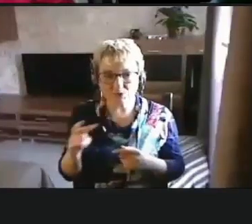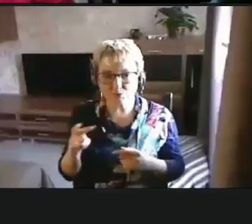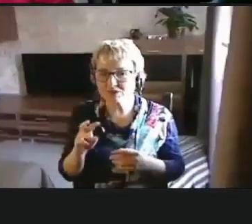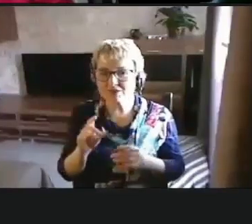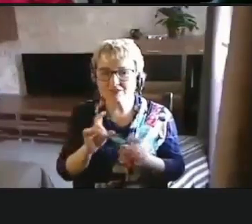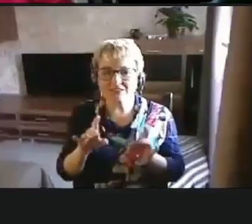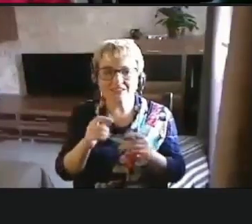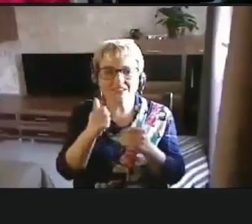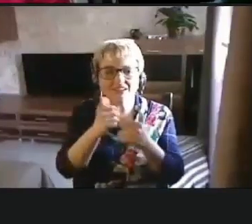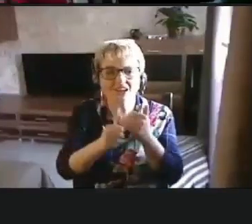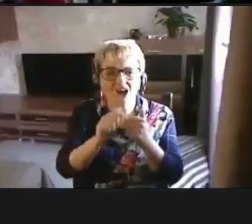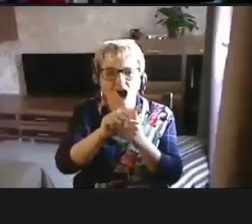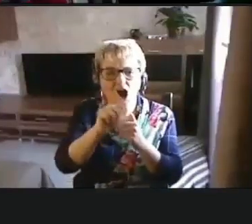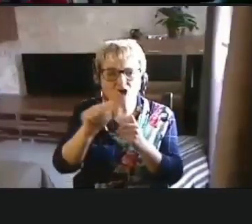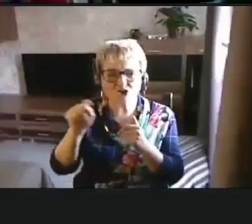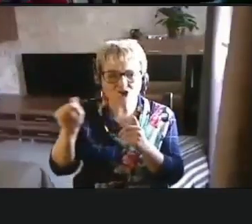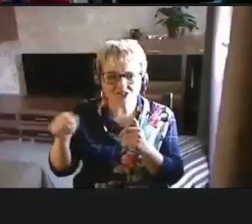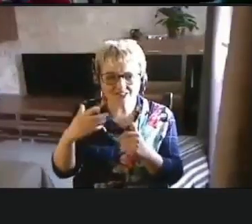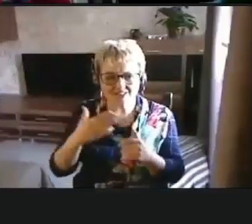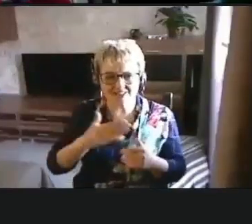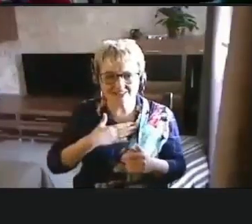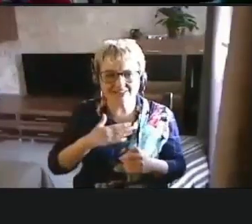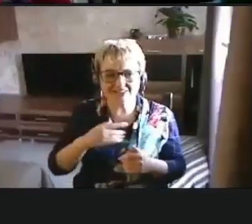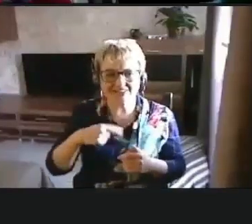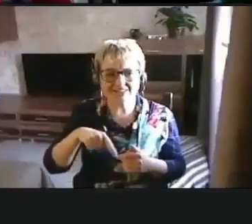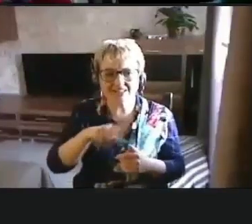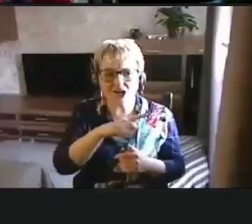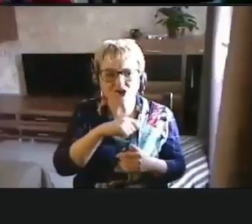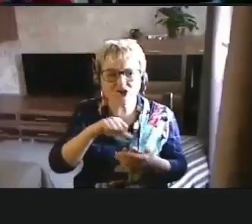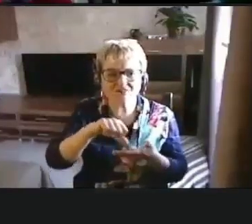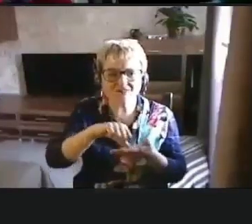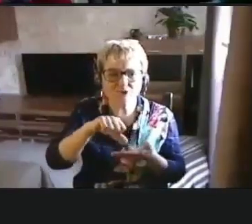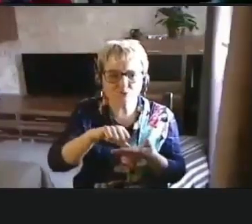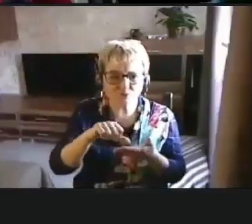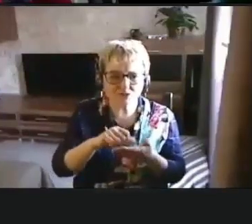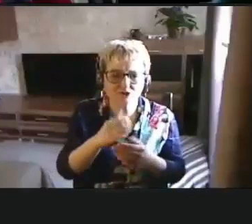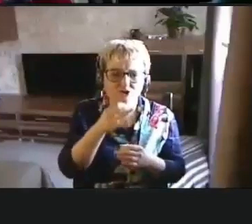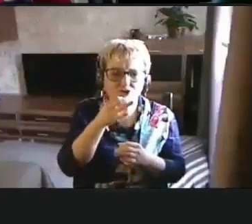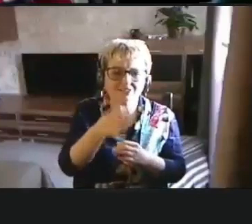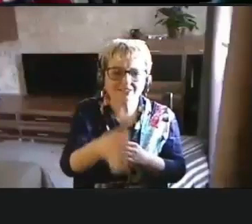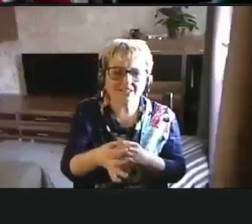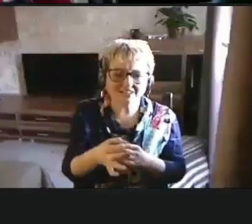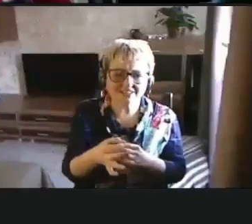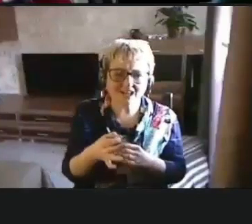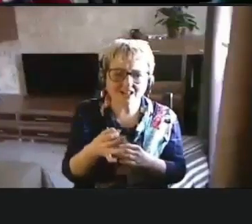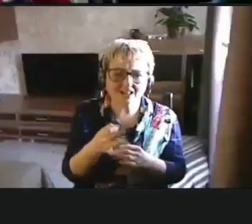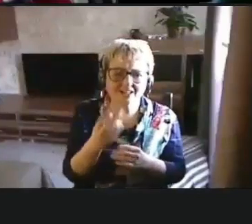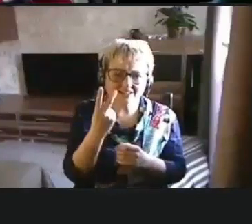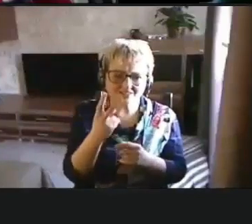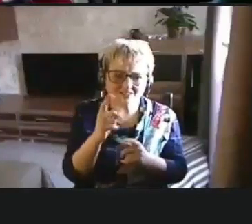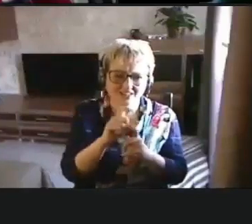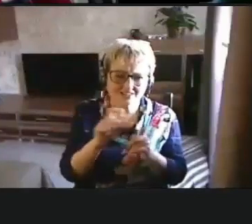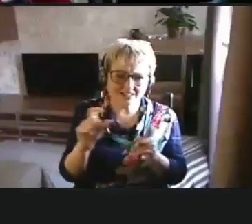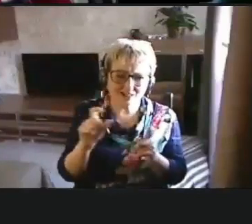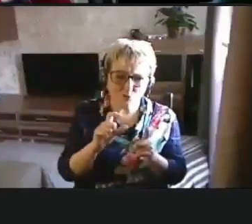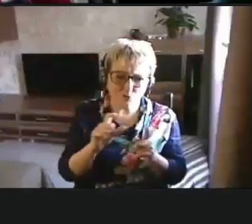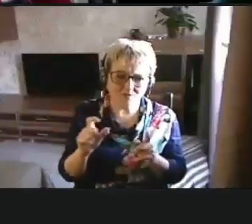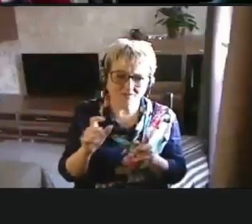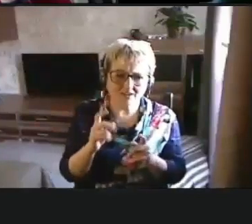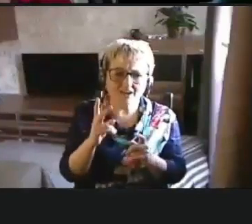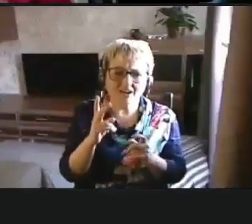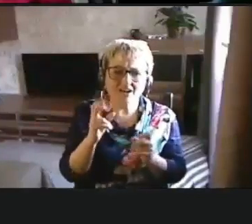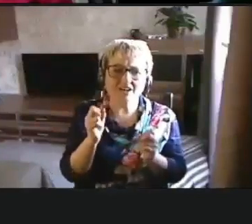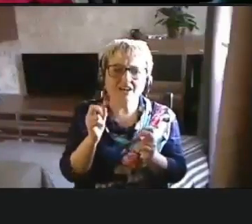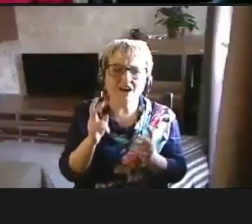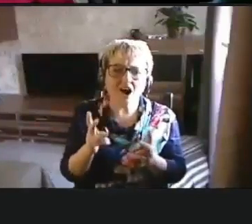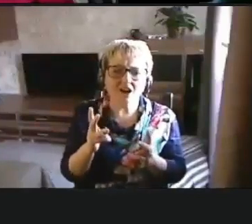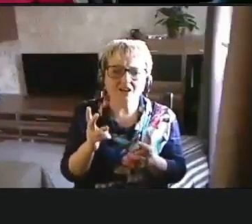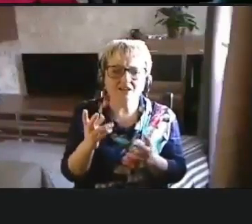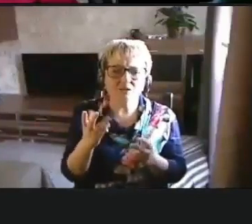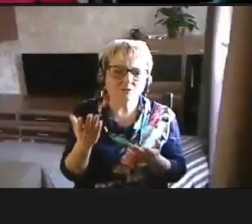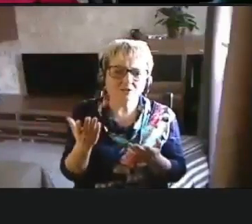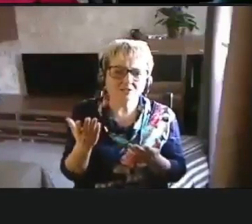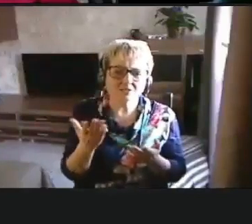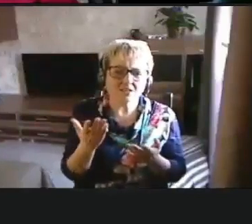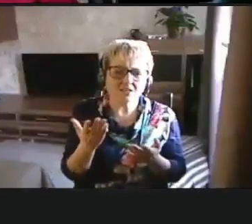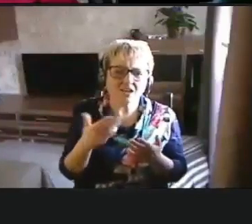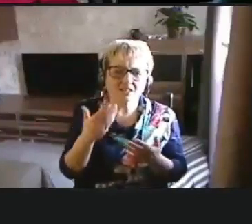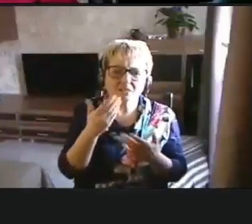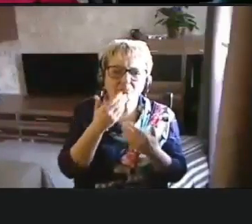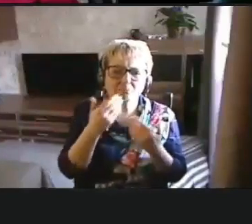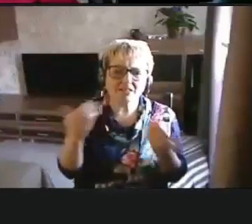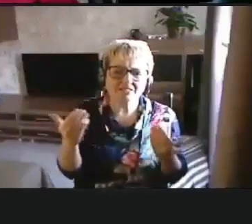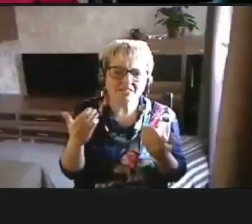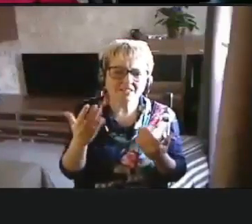каждый из наших выступающих сказала два слова, как, но есть какие-то